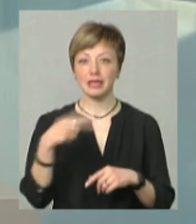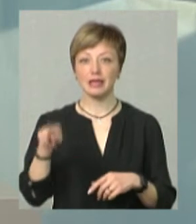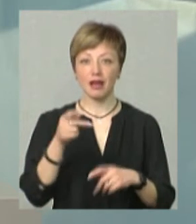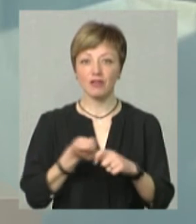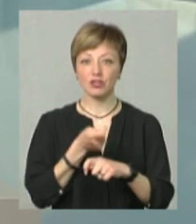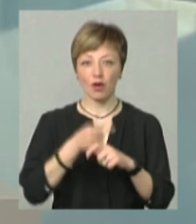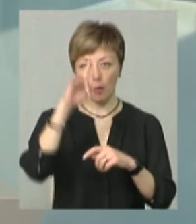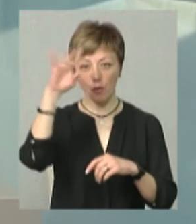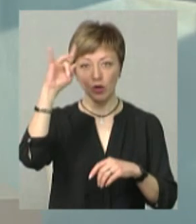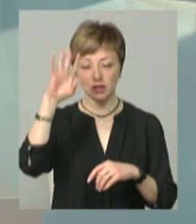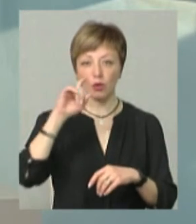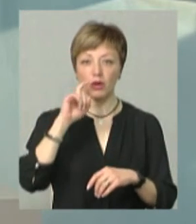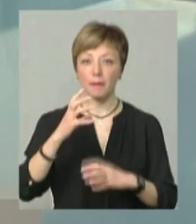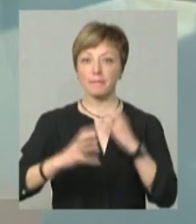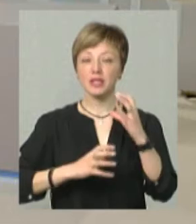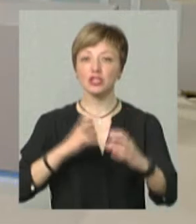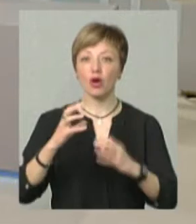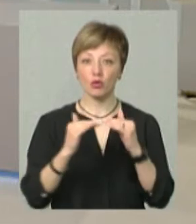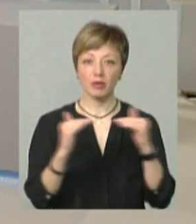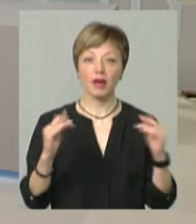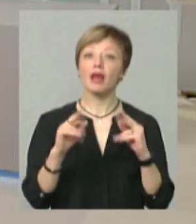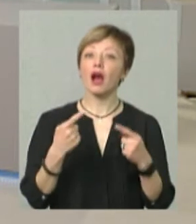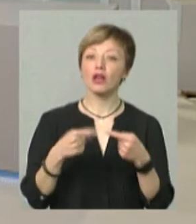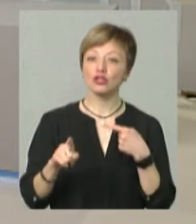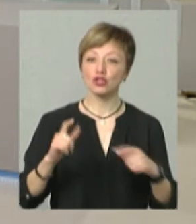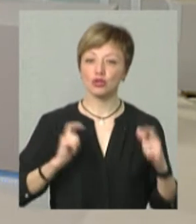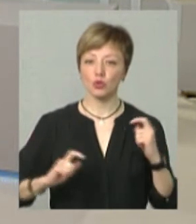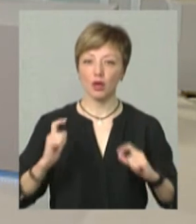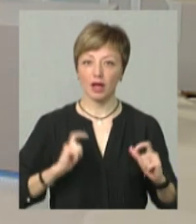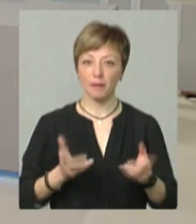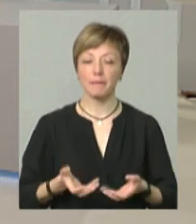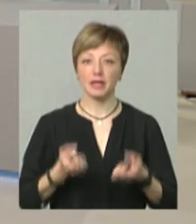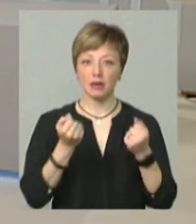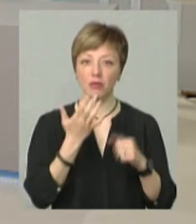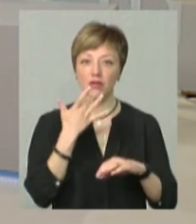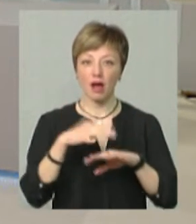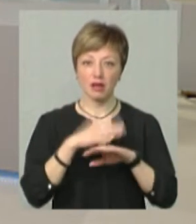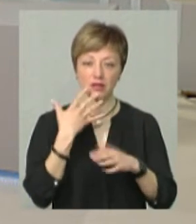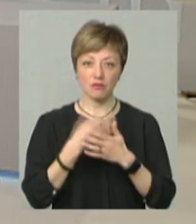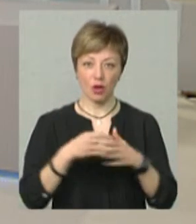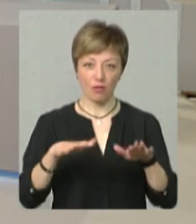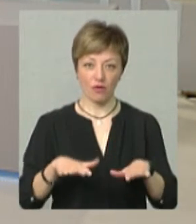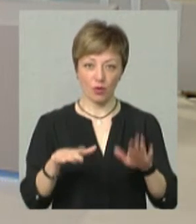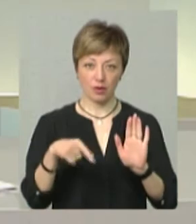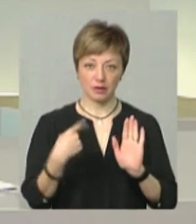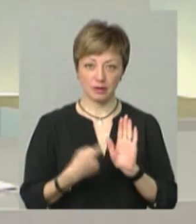папуалізації України на міжнародній арені. Як інші студенти підтримують націю на своєму фронті?